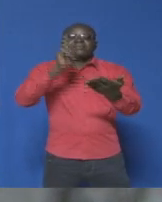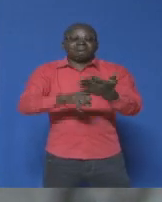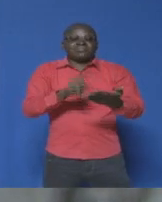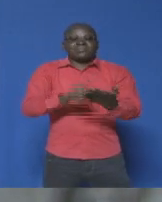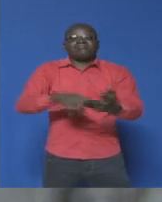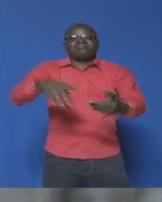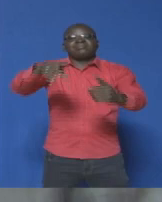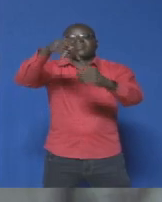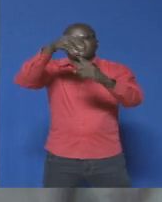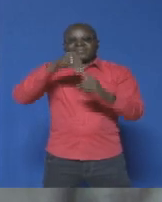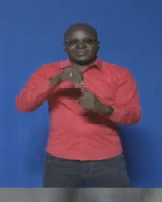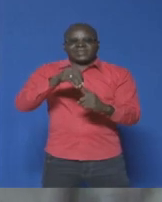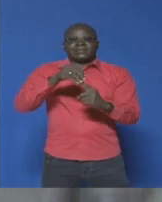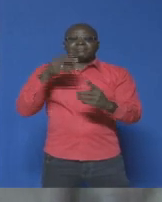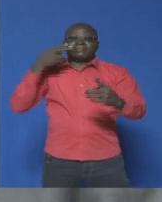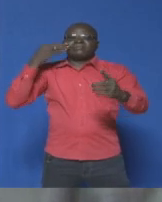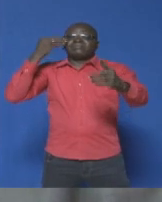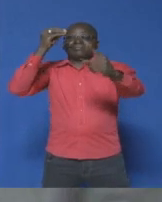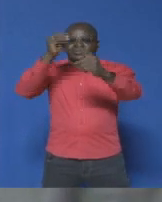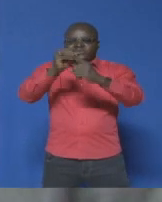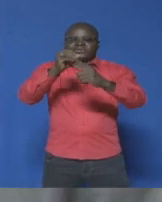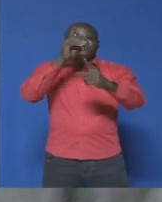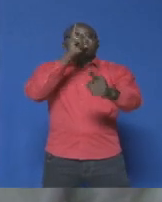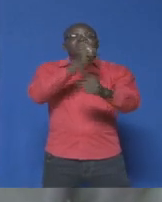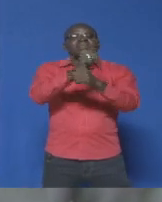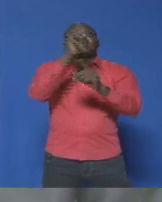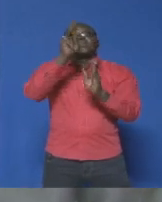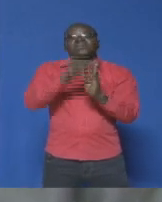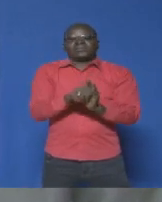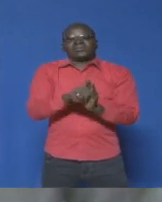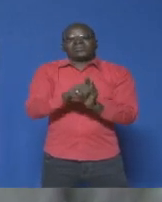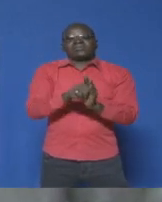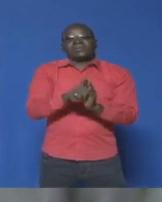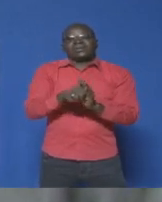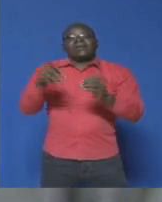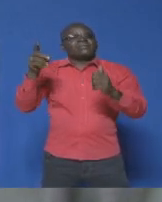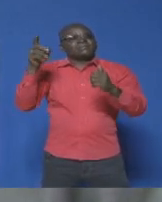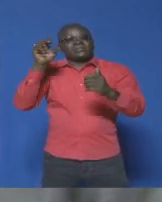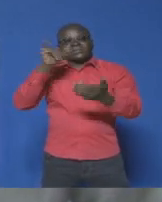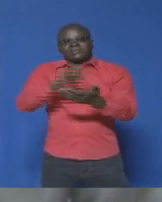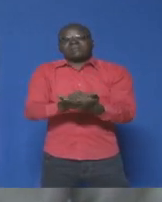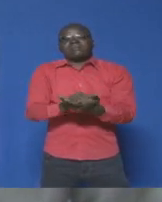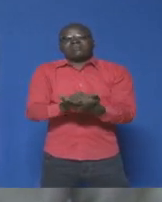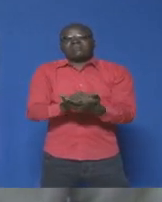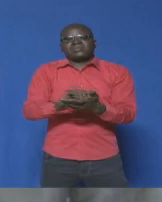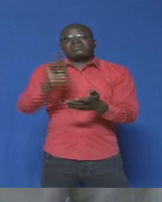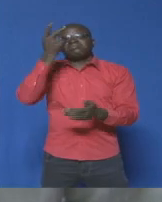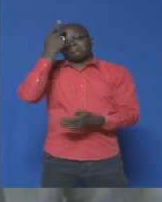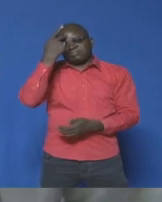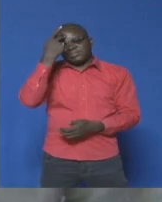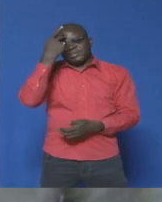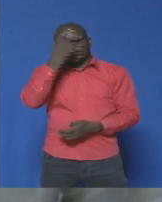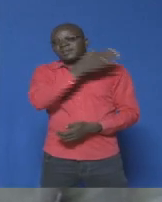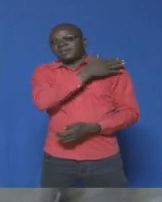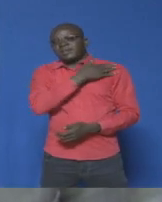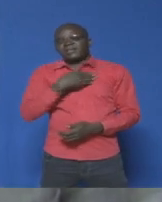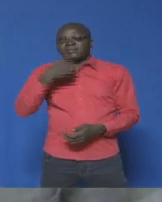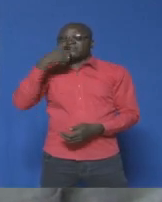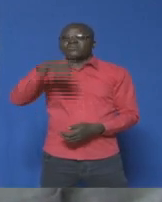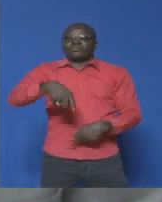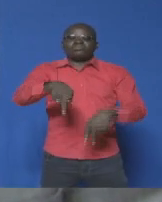vise justement et s'inscrit d'abord vraiment dans cette politique et devrait nous permettre